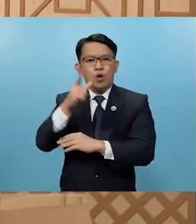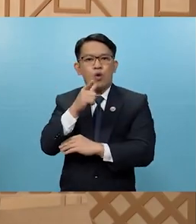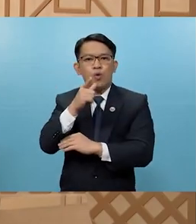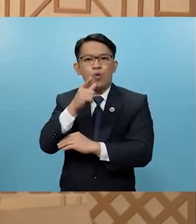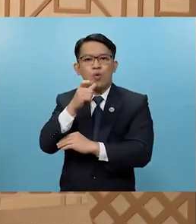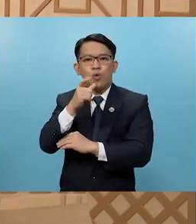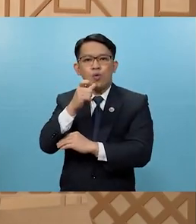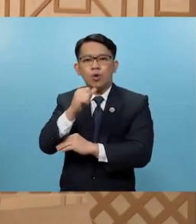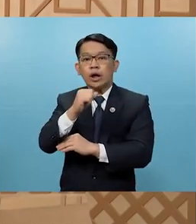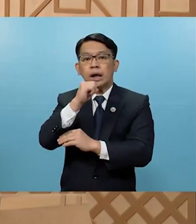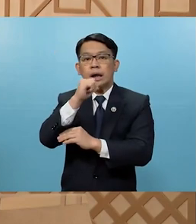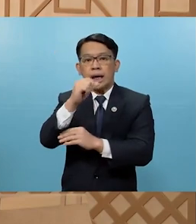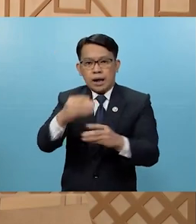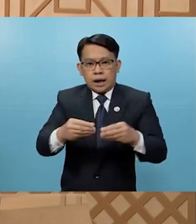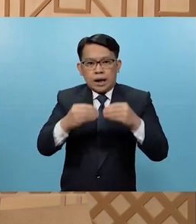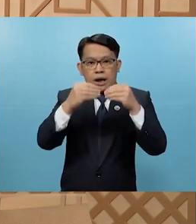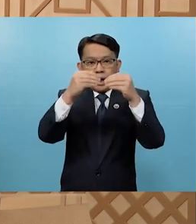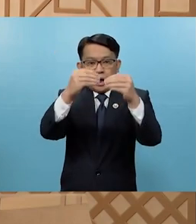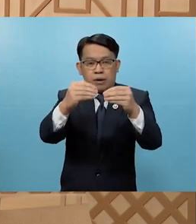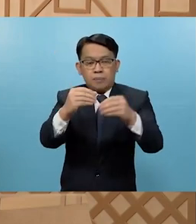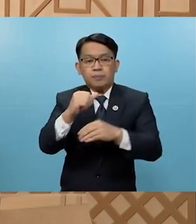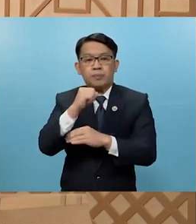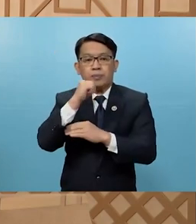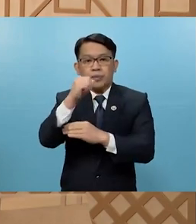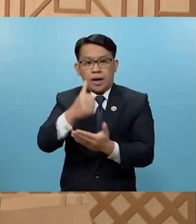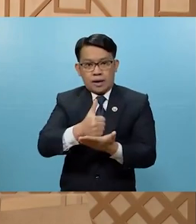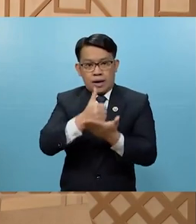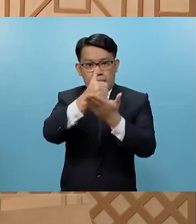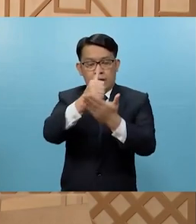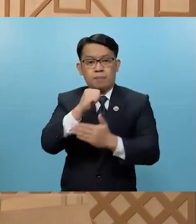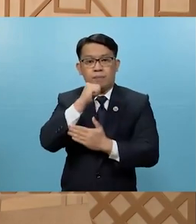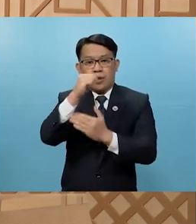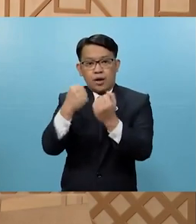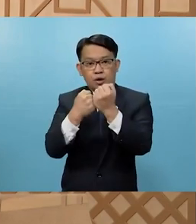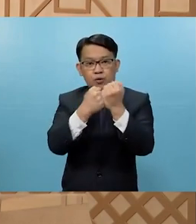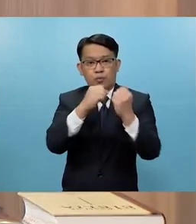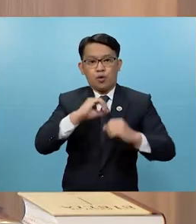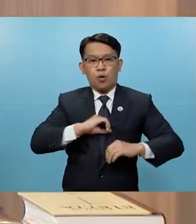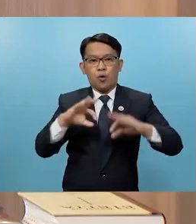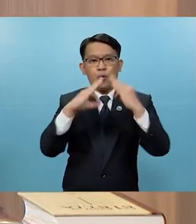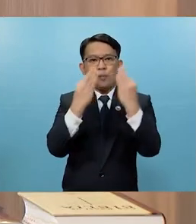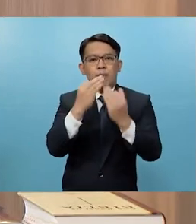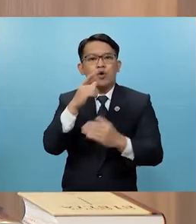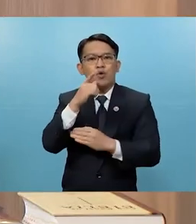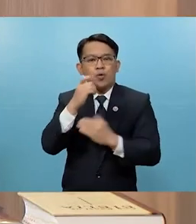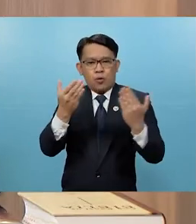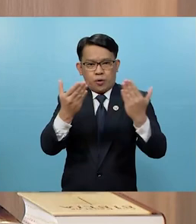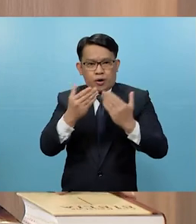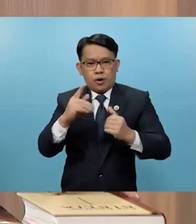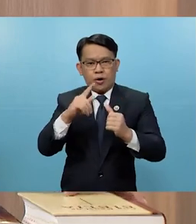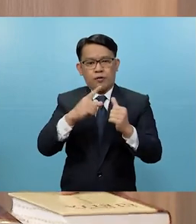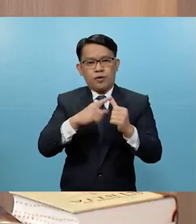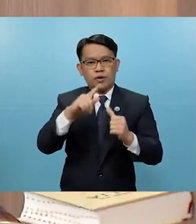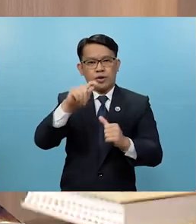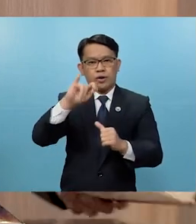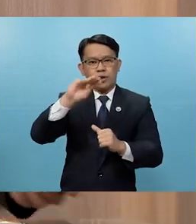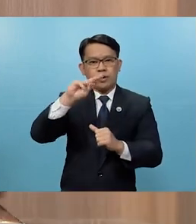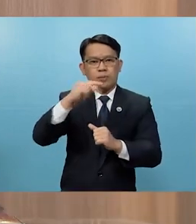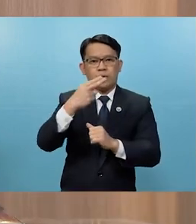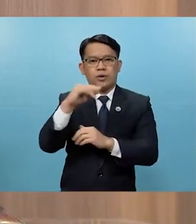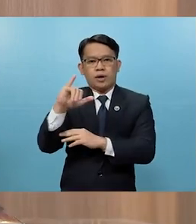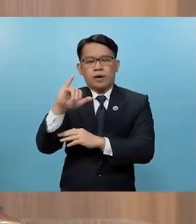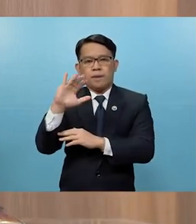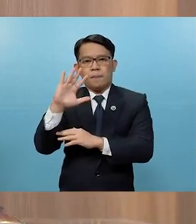ba yung hindi sumusustento o hindi po nagpo-provide sa sarili niyang pamilya? Dito pa rin po sa unang Timoteo 5